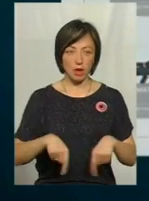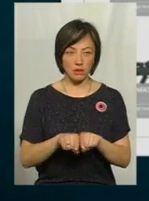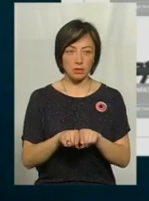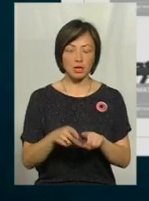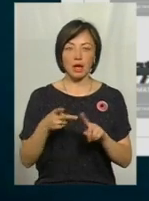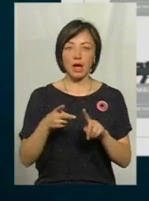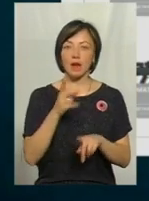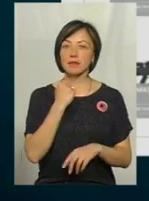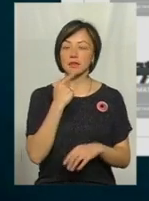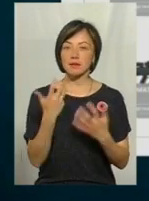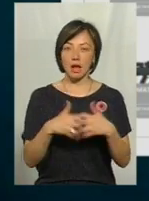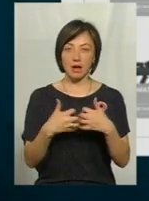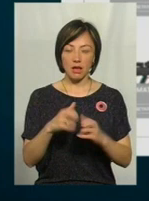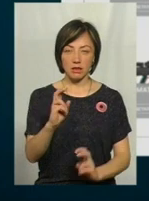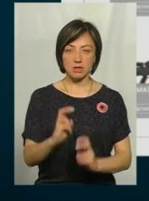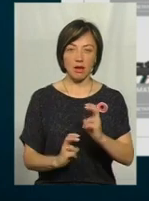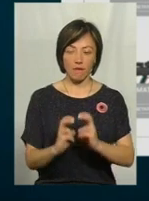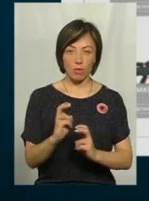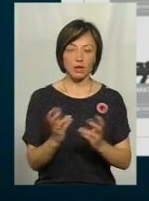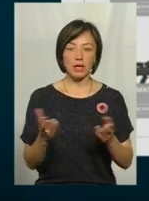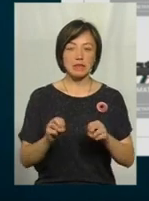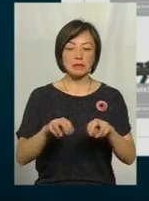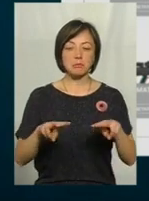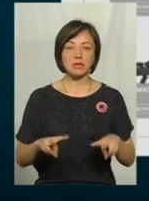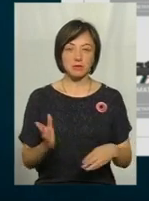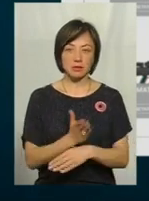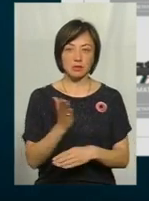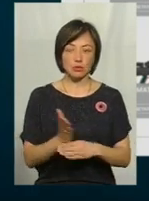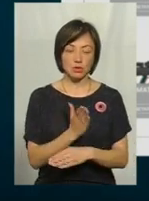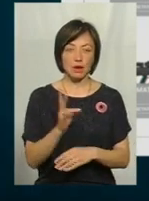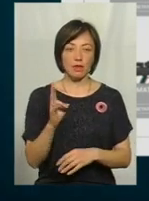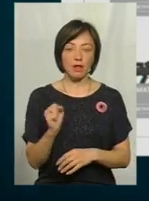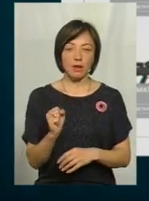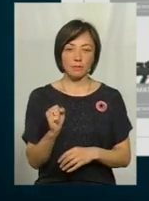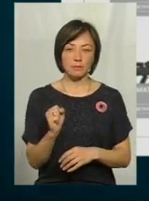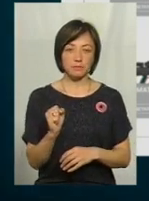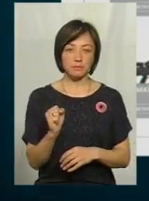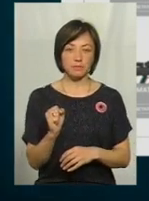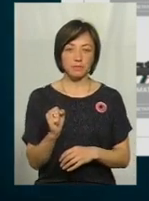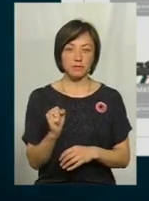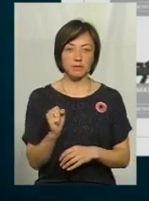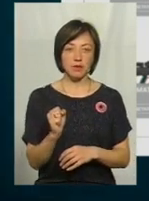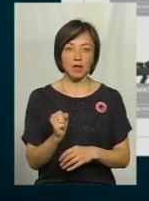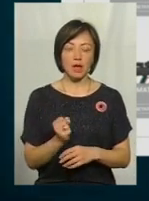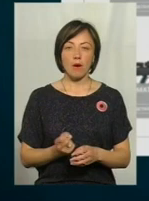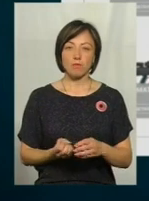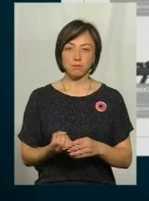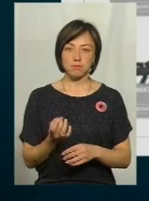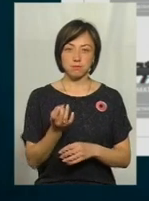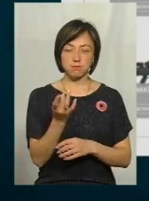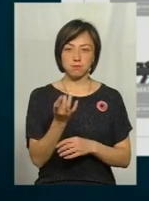Красилівський агрегатний завод, який спеціалізується, на виготовленні пускових пристроїв